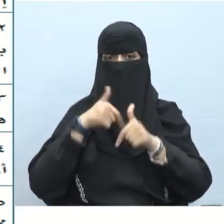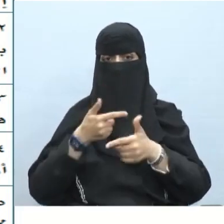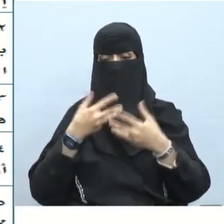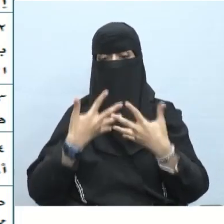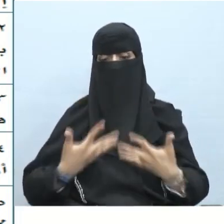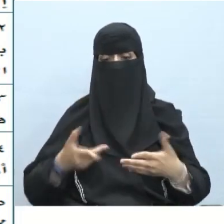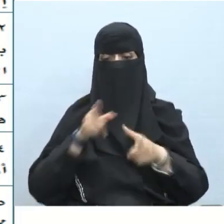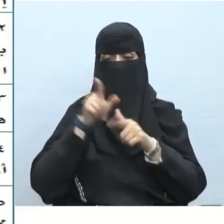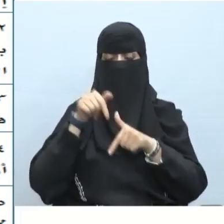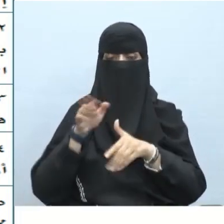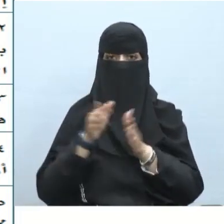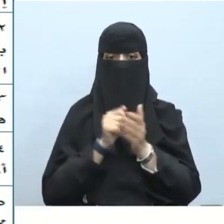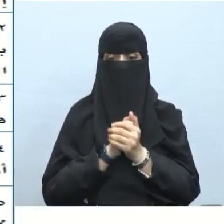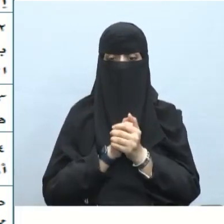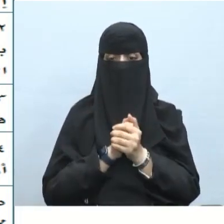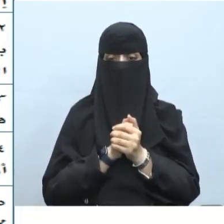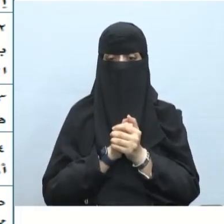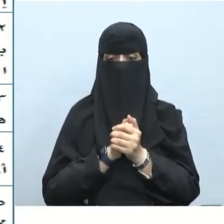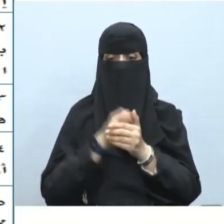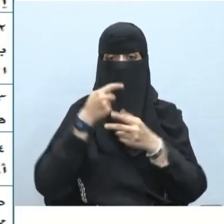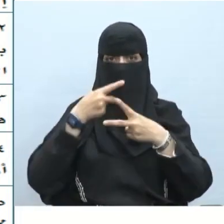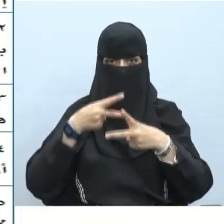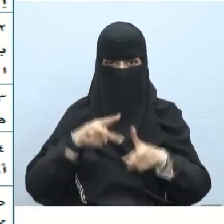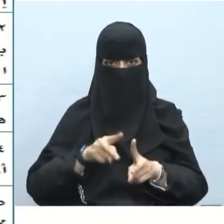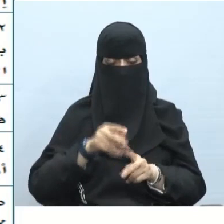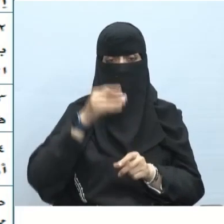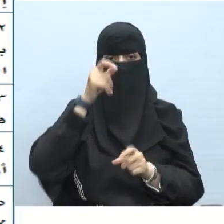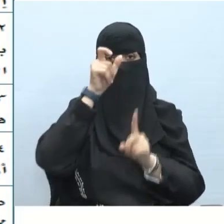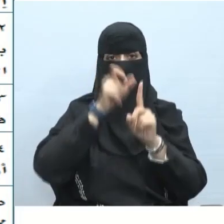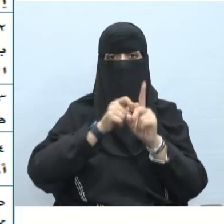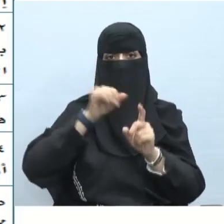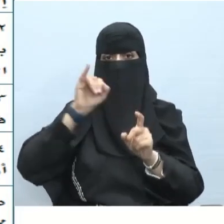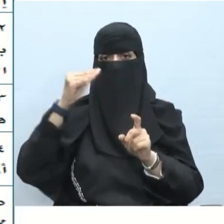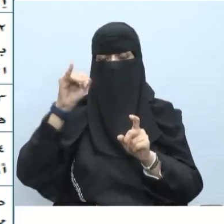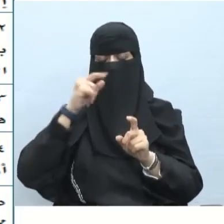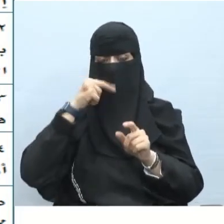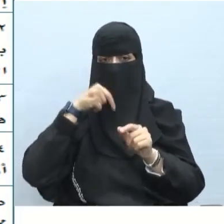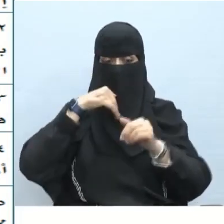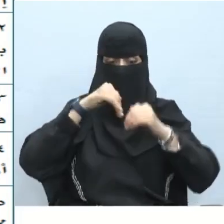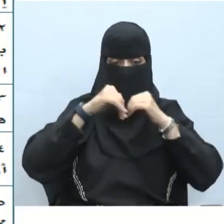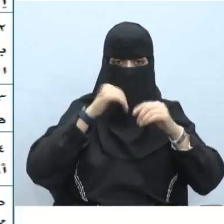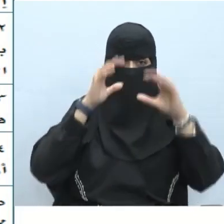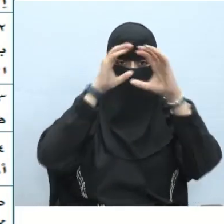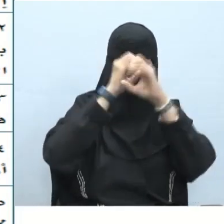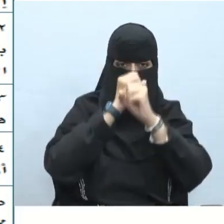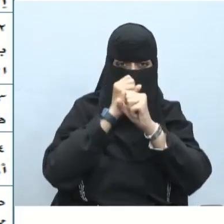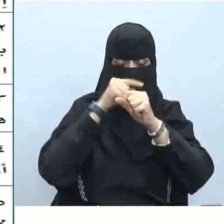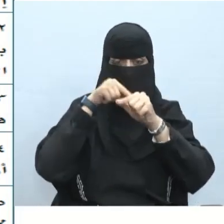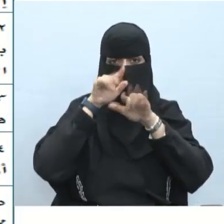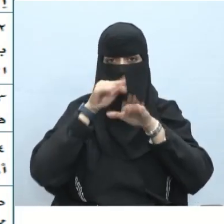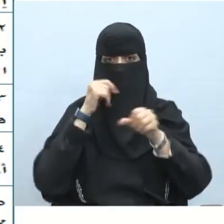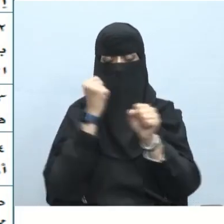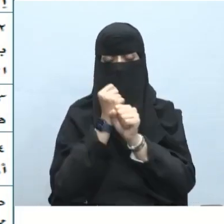هذا هو طبعا اسمه فعل بدأ محمد الطريق المظلط بممارسة أعمال غير